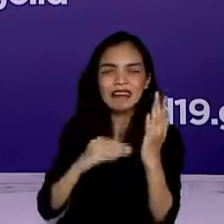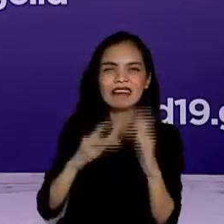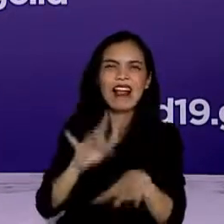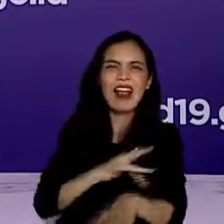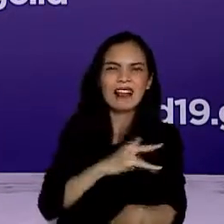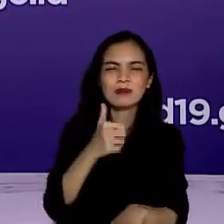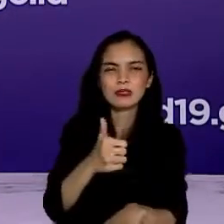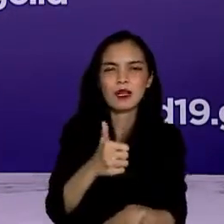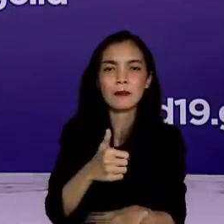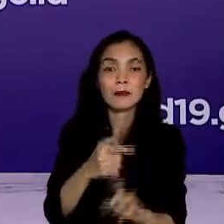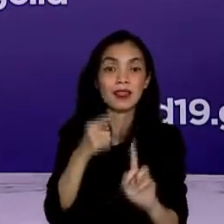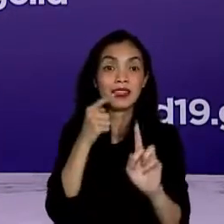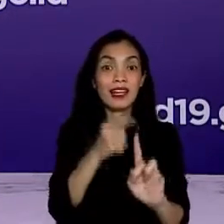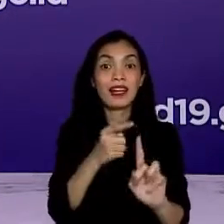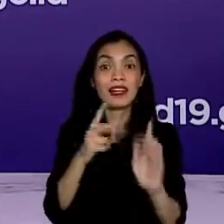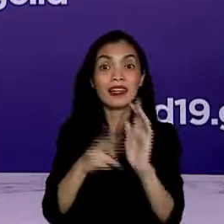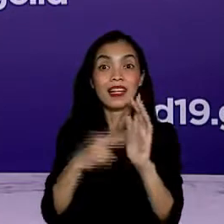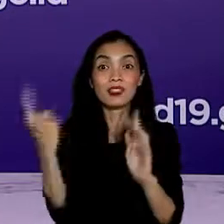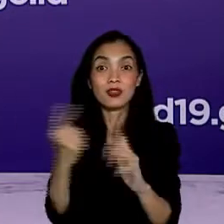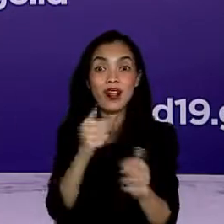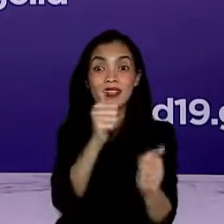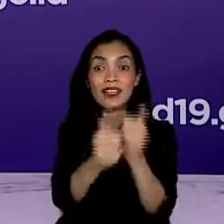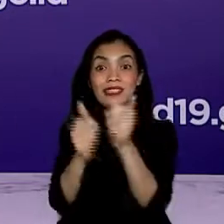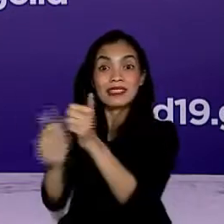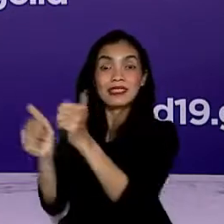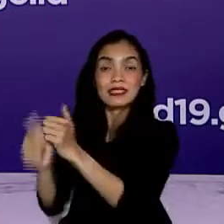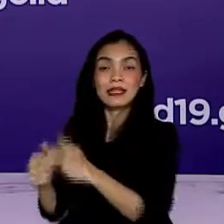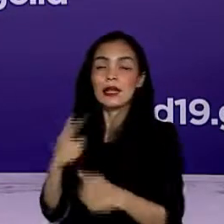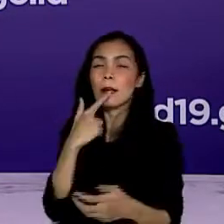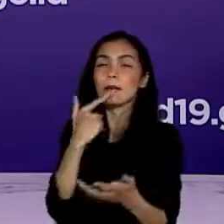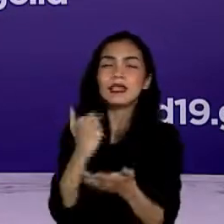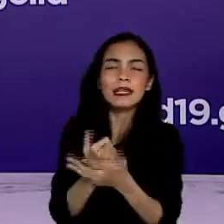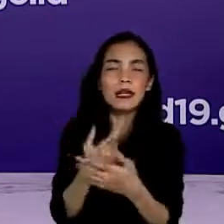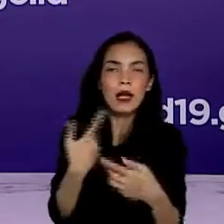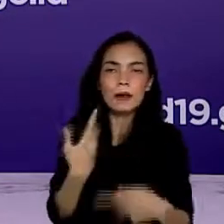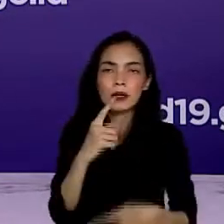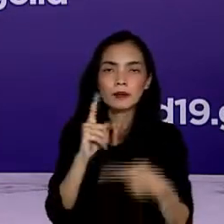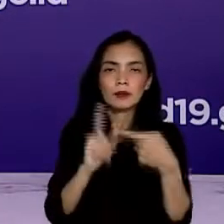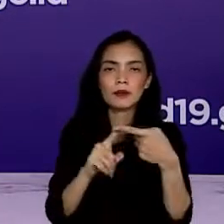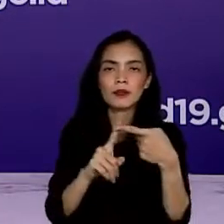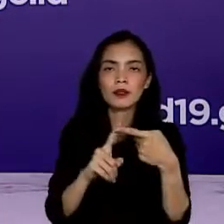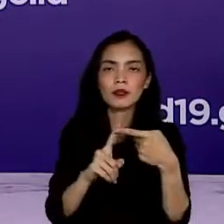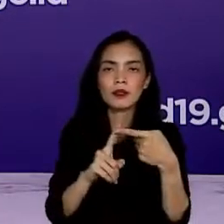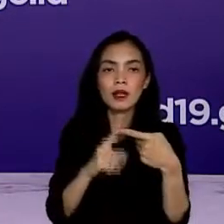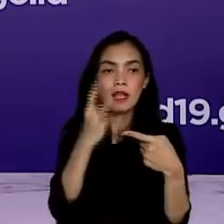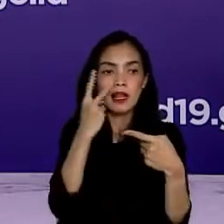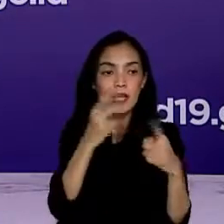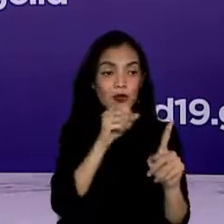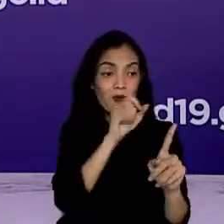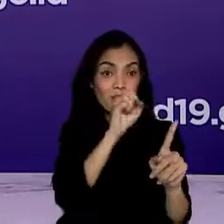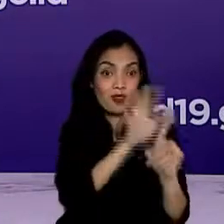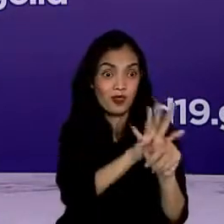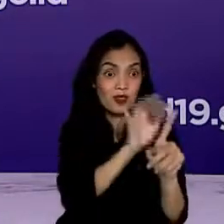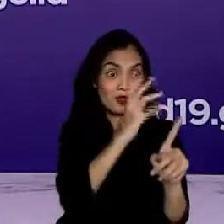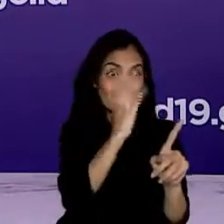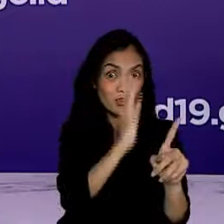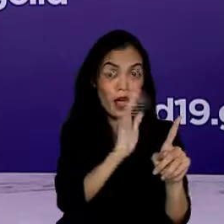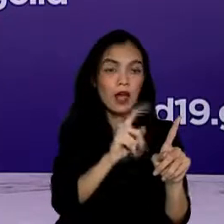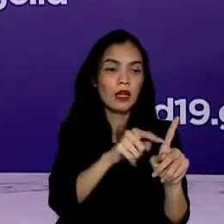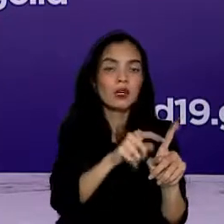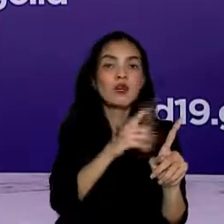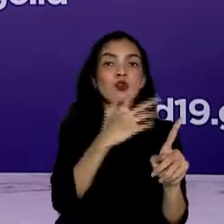nasional terkait testing saat ini mengedepankan prinsip prioritas yaitu mendahulukan suspek dan kontak erat dari